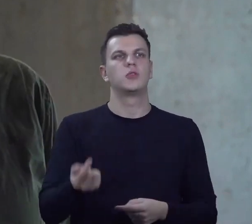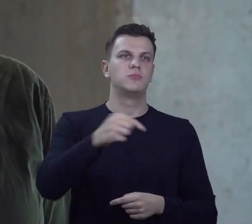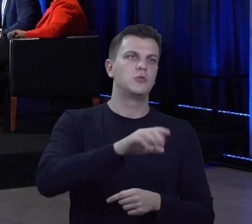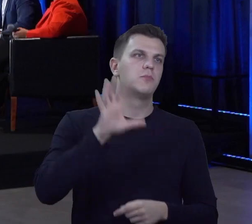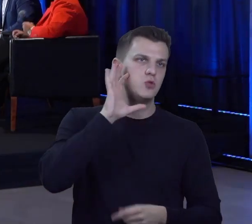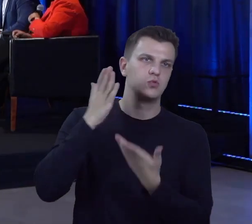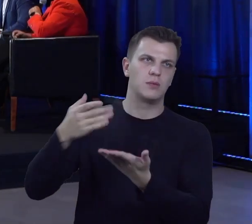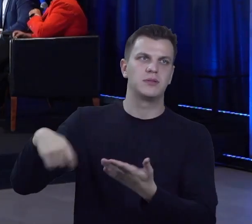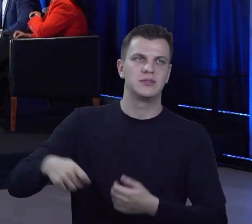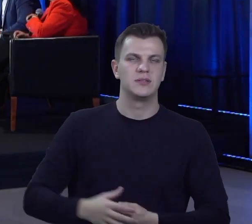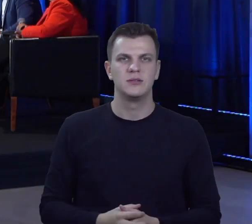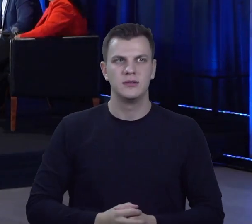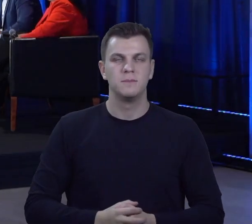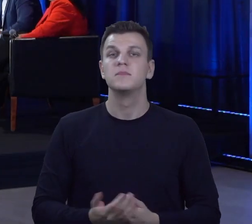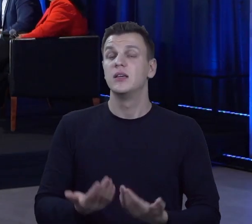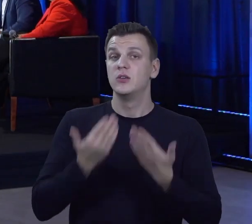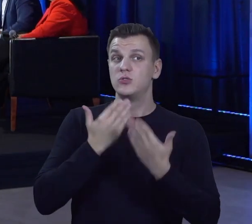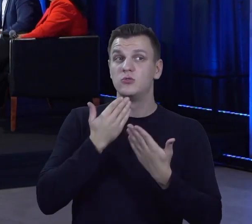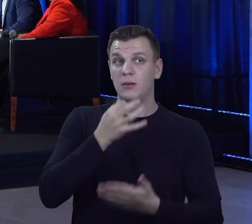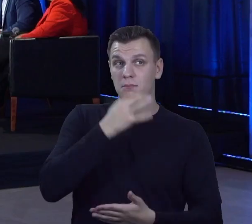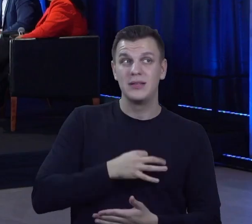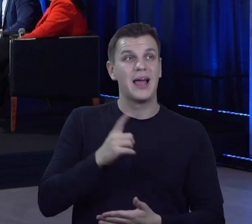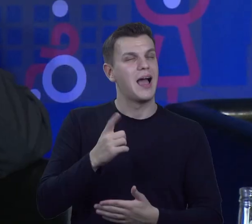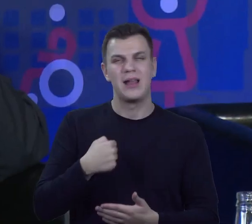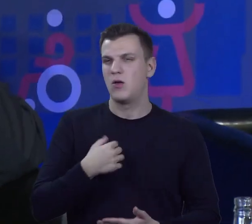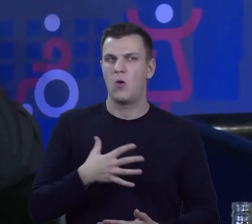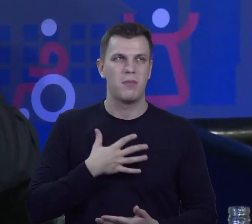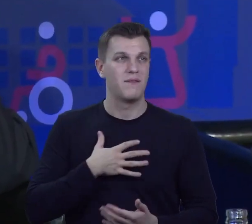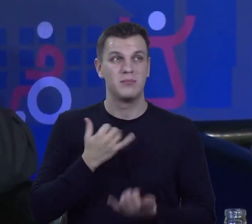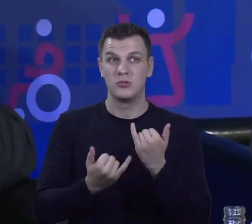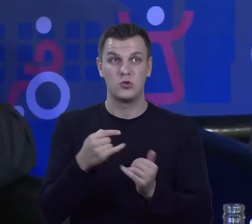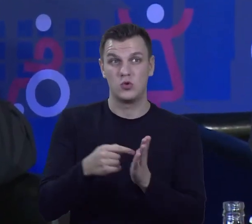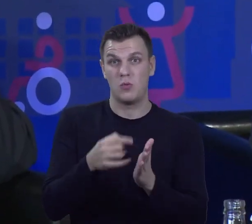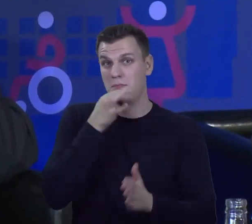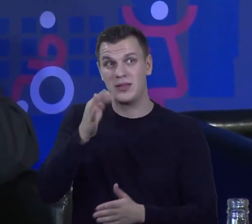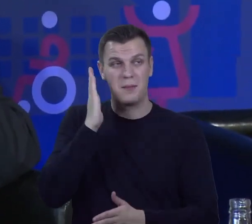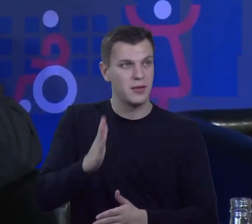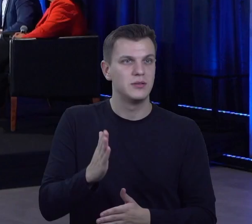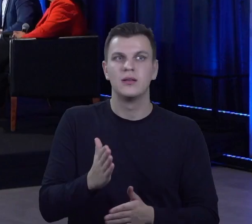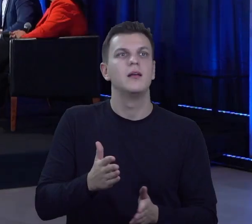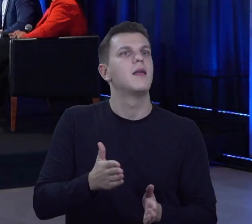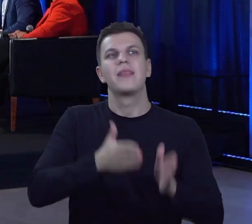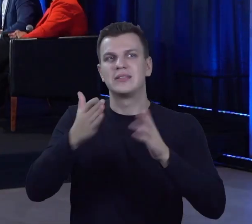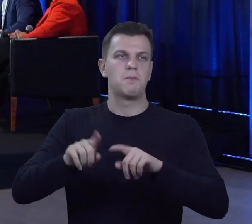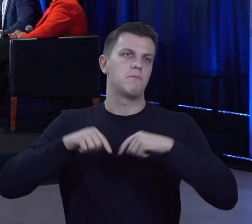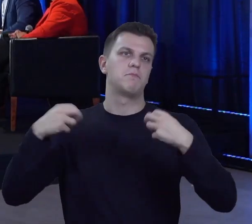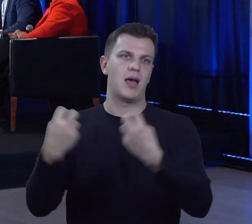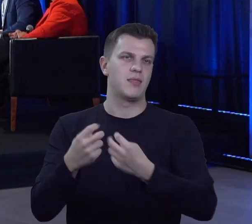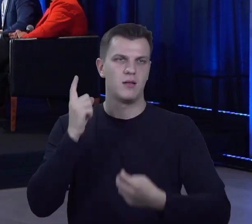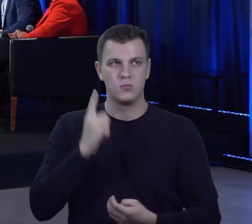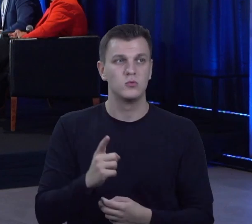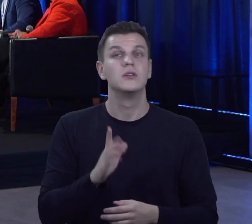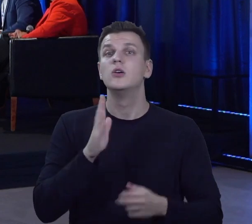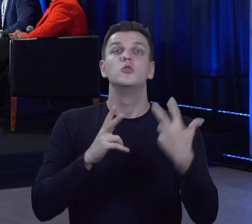prezydenta? Dziękuję. Ja bardzo dziękuję za to pytanie, ale obawiam się, że jak zaczniemy w tę stronę iść, to kolejny panel musieliśmy... Zbierzemy wszystkie